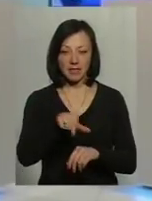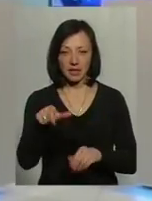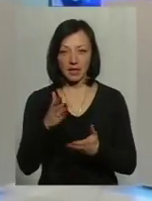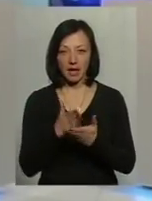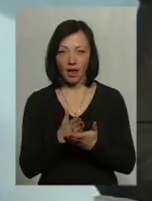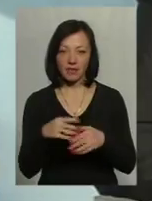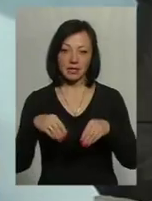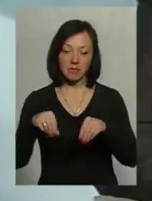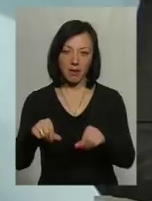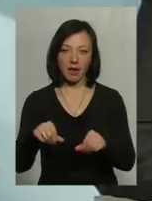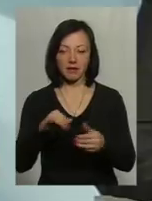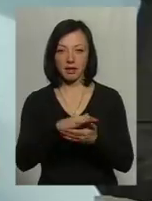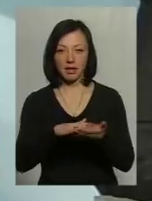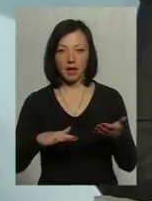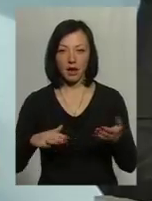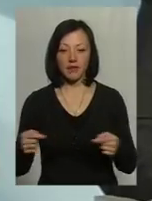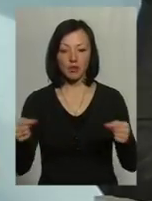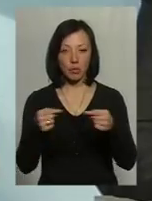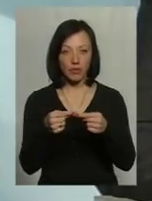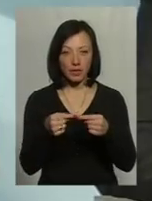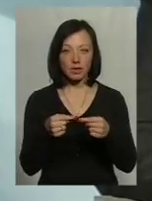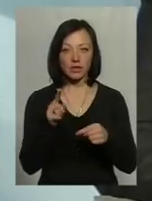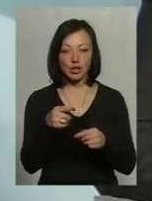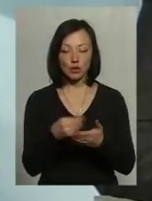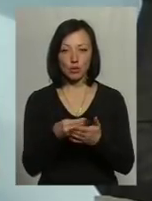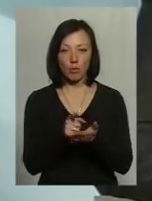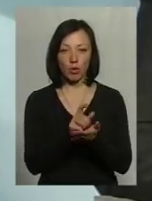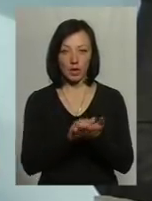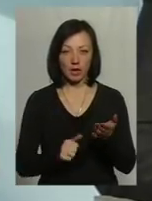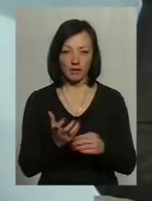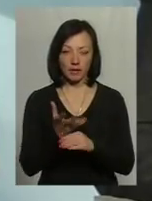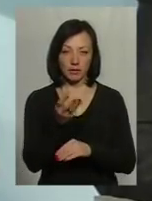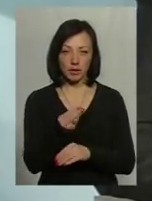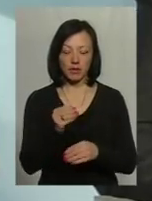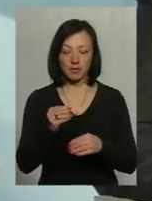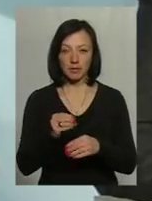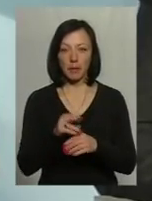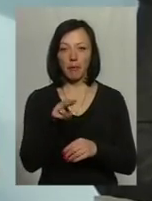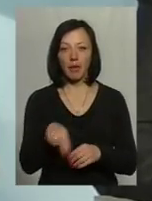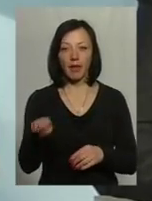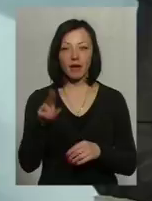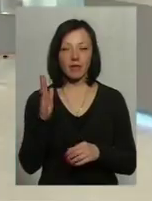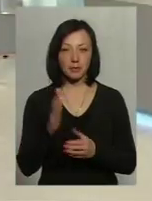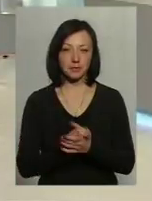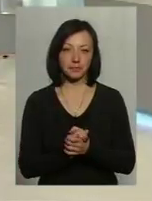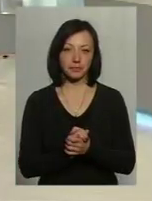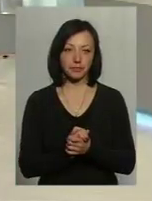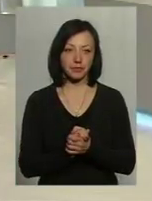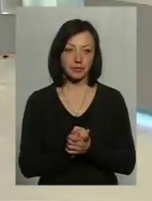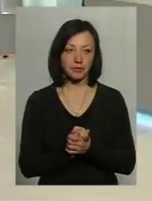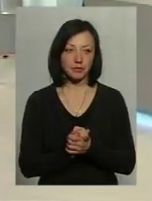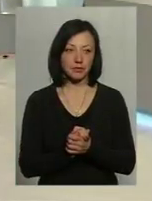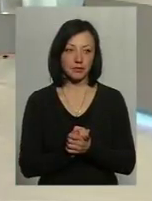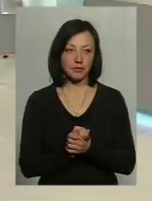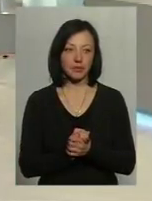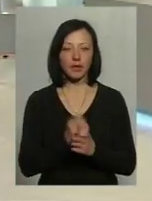наявності земель і, відповідно, тій сумі податків, які вони декорують, першу чергу ПДВ. Що